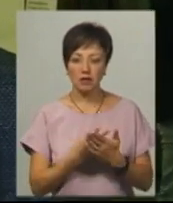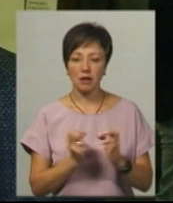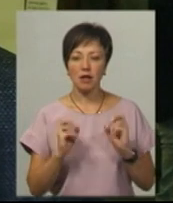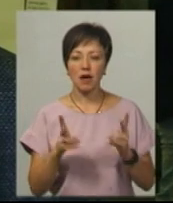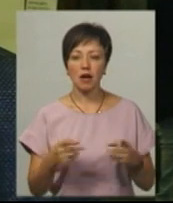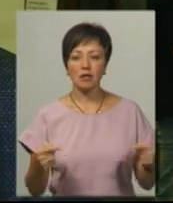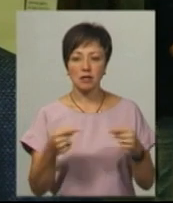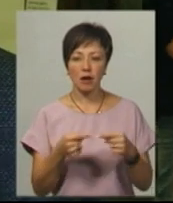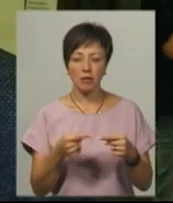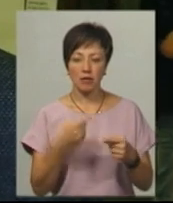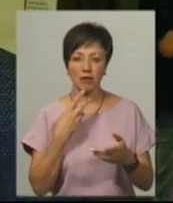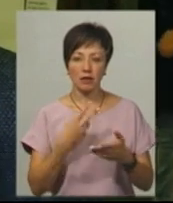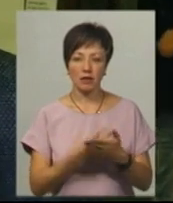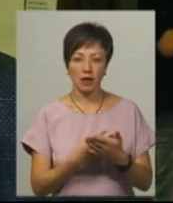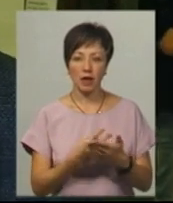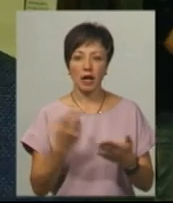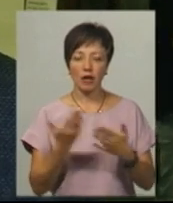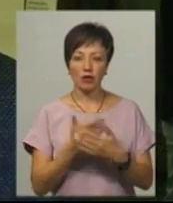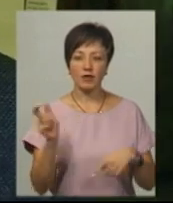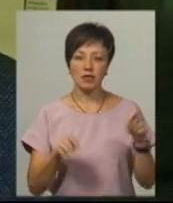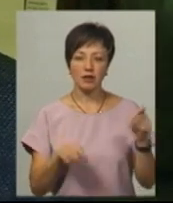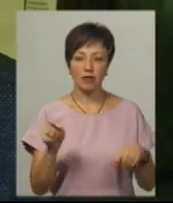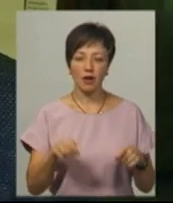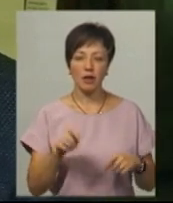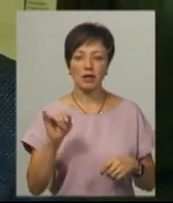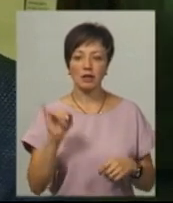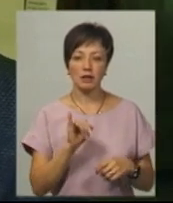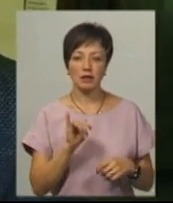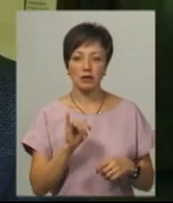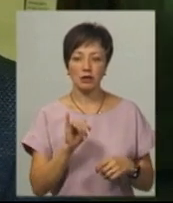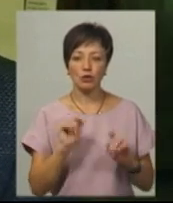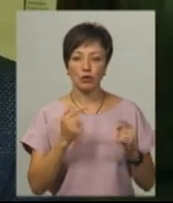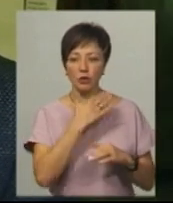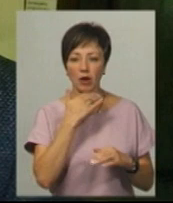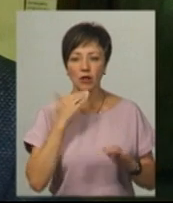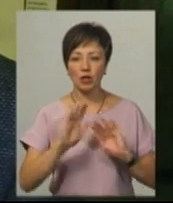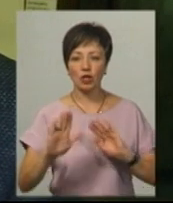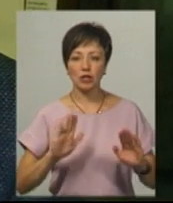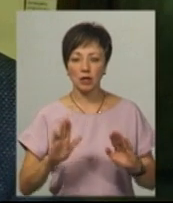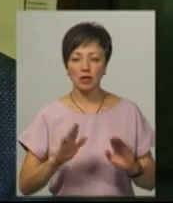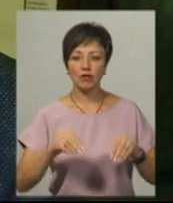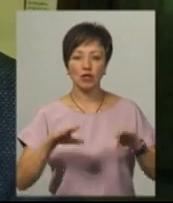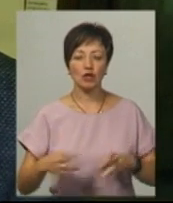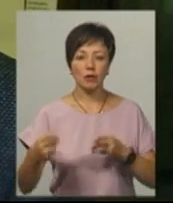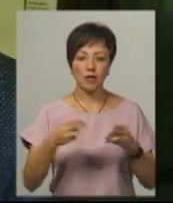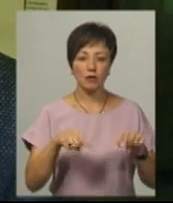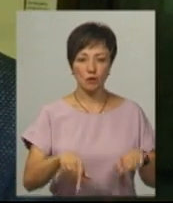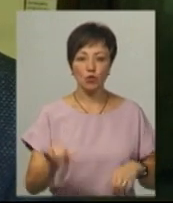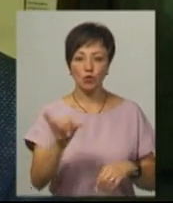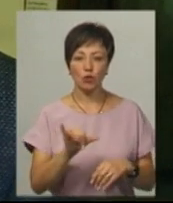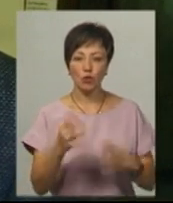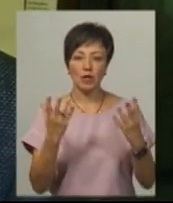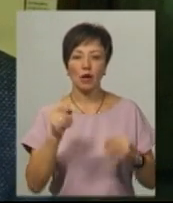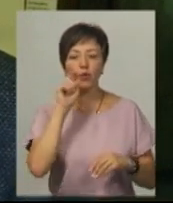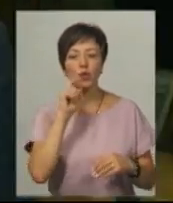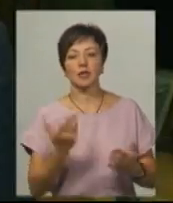як саме виглядає кінофестиваль «Бруківка». І дуже багато режисерів вирішили сюди приїхати, так як в цю суботу –